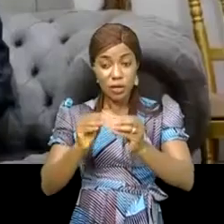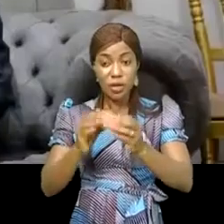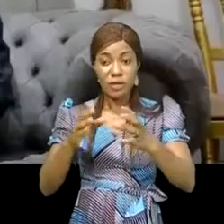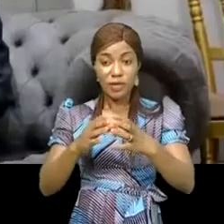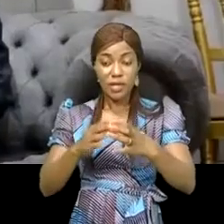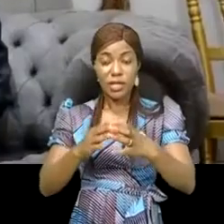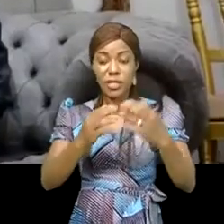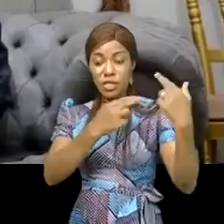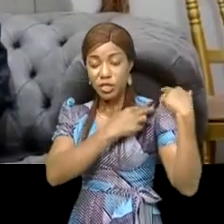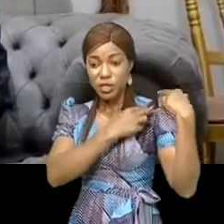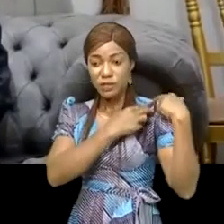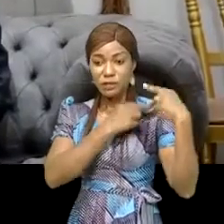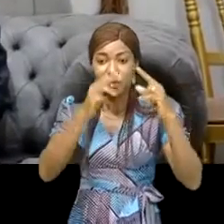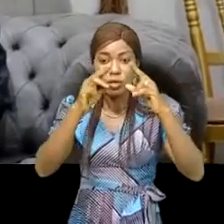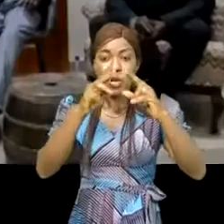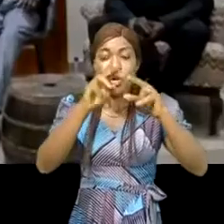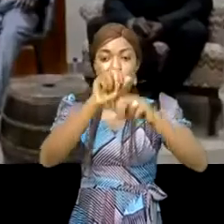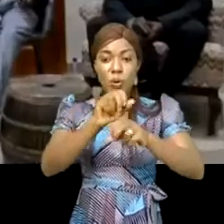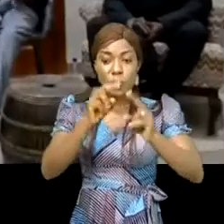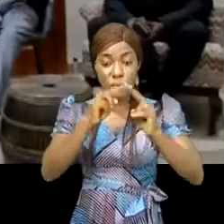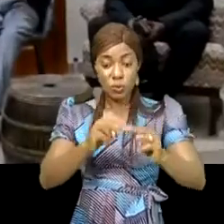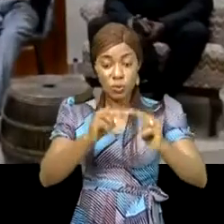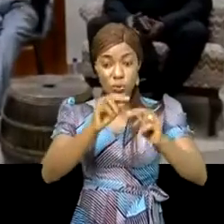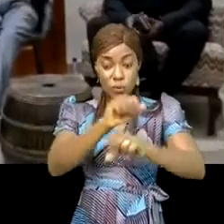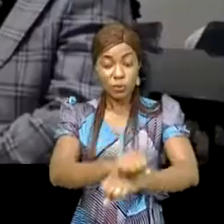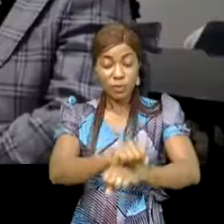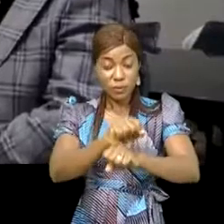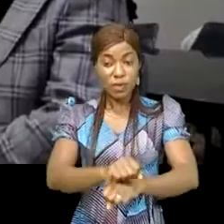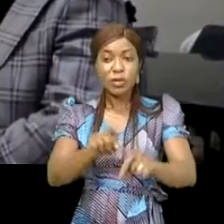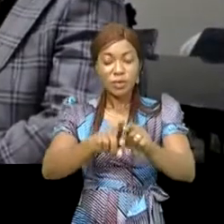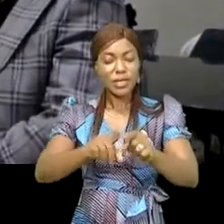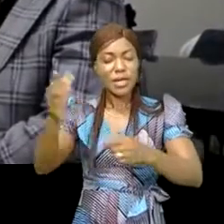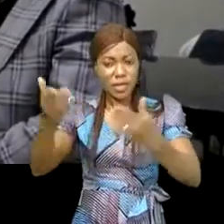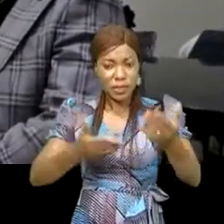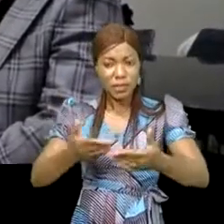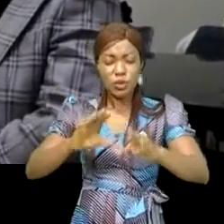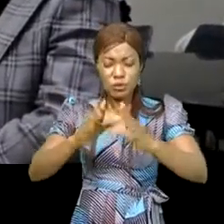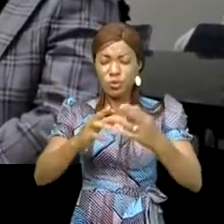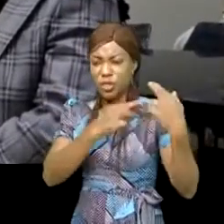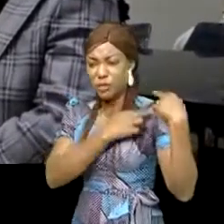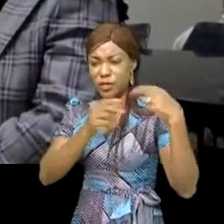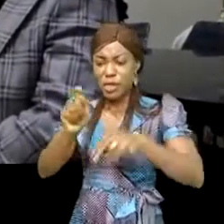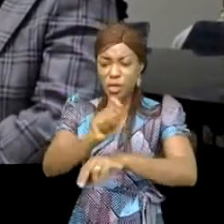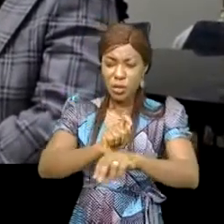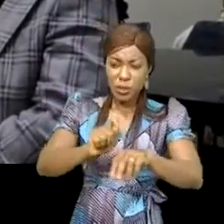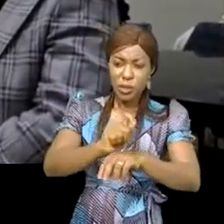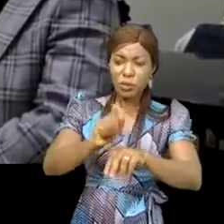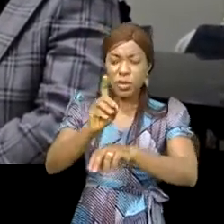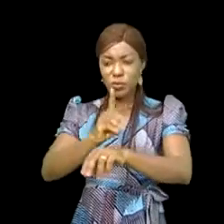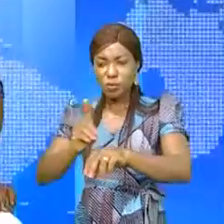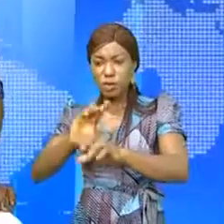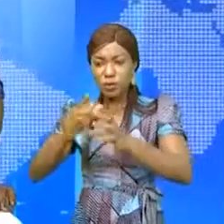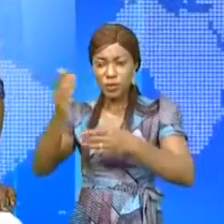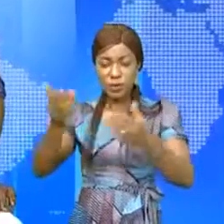respectivement de l'empéraire Moitiave les chefs des chefferies ainsi que chefs des groupements de la province du Lua-Laba.